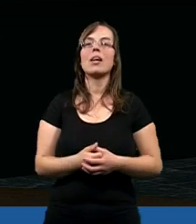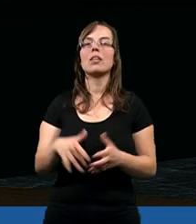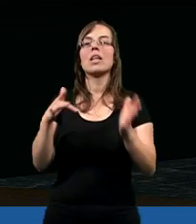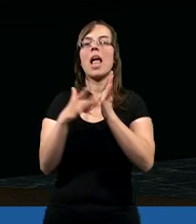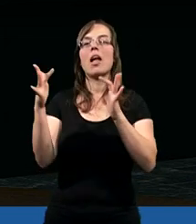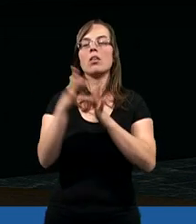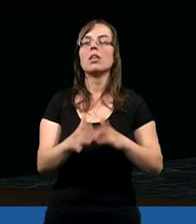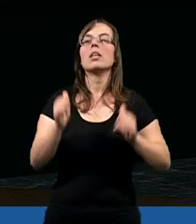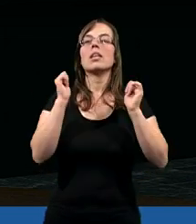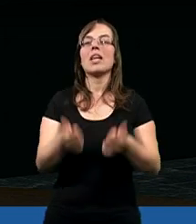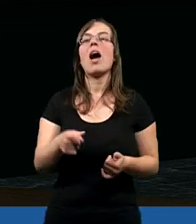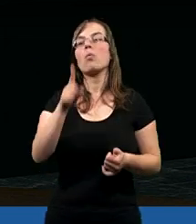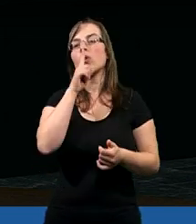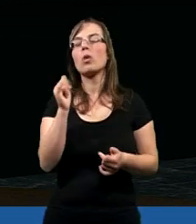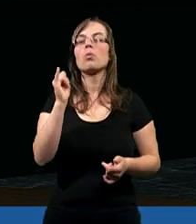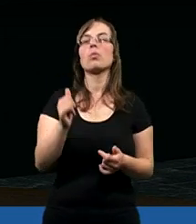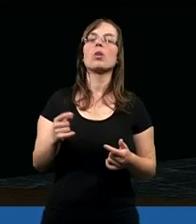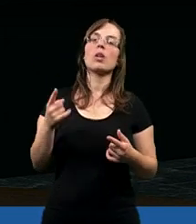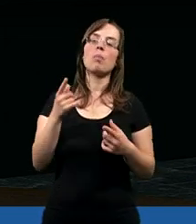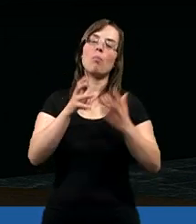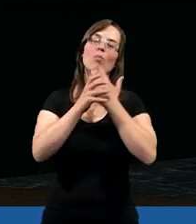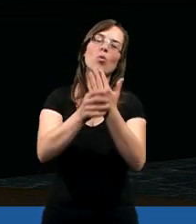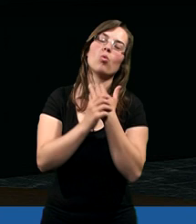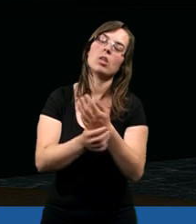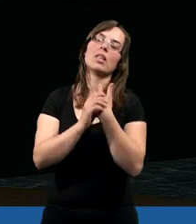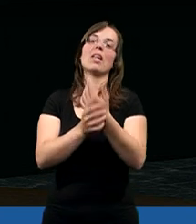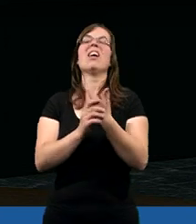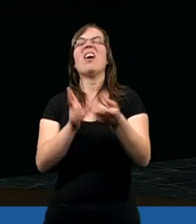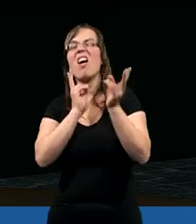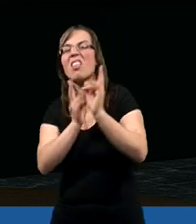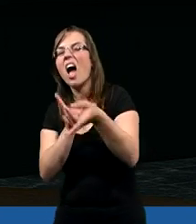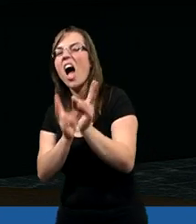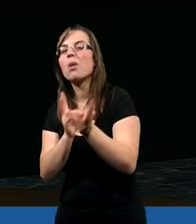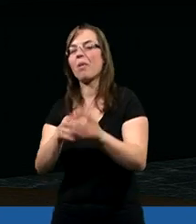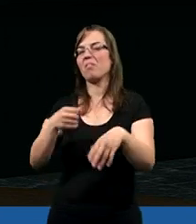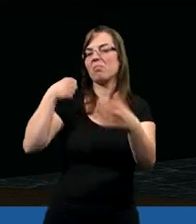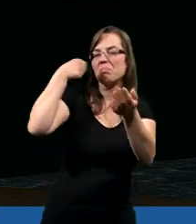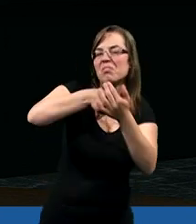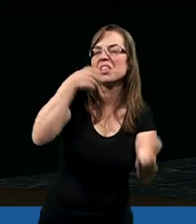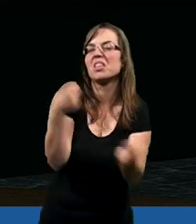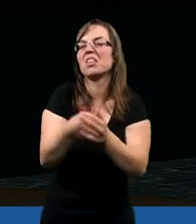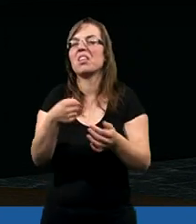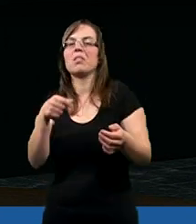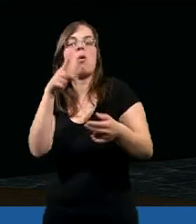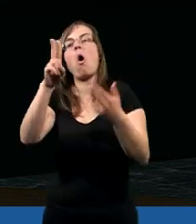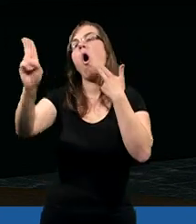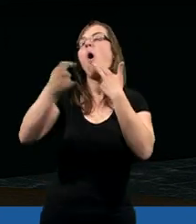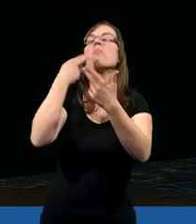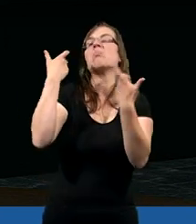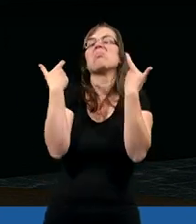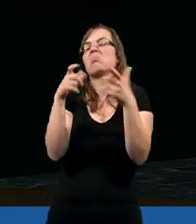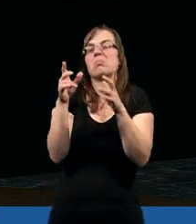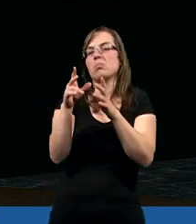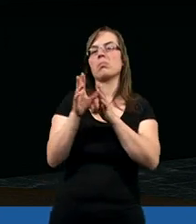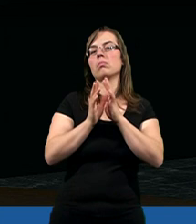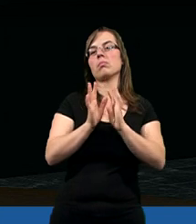Jezus stał cicho, Jemu bluźnili, naśmiewali się, bili, on nie odpowiadał